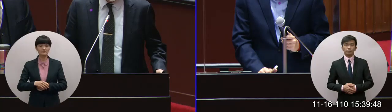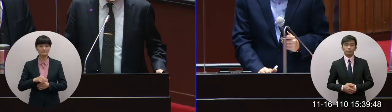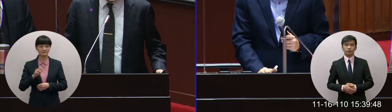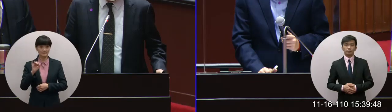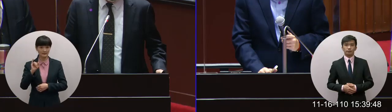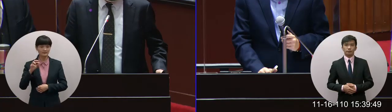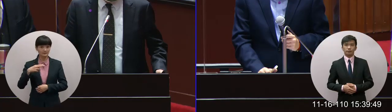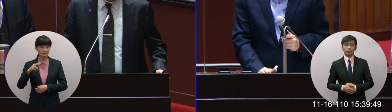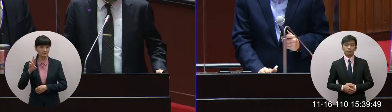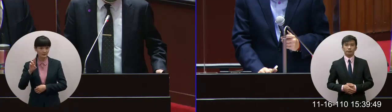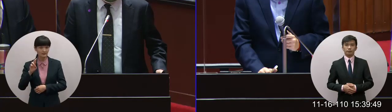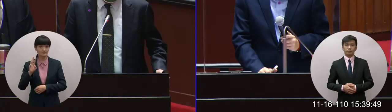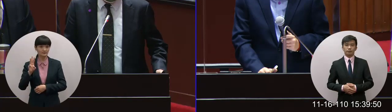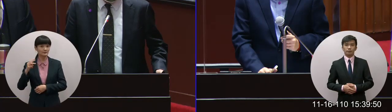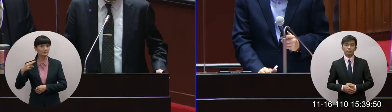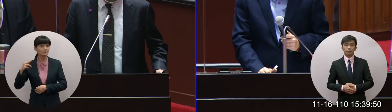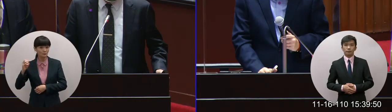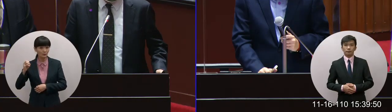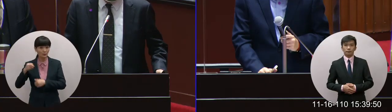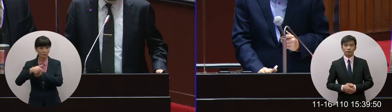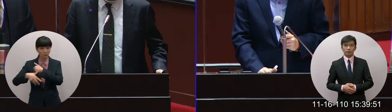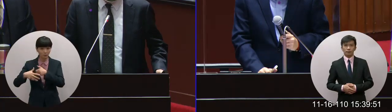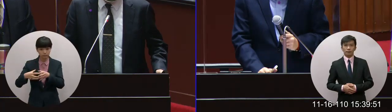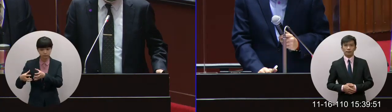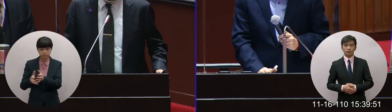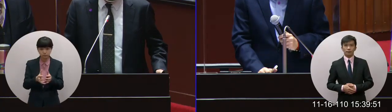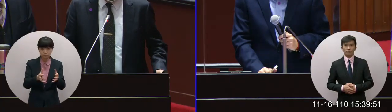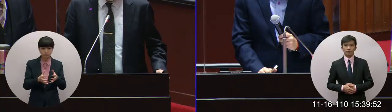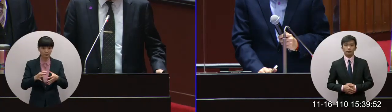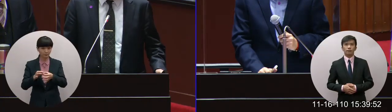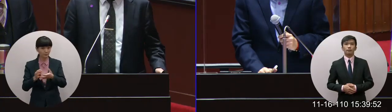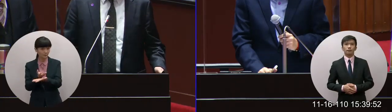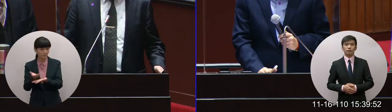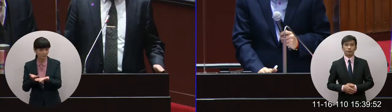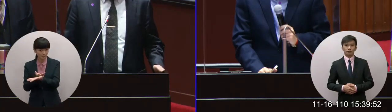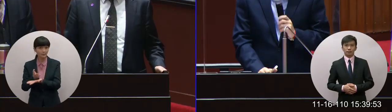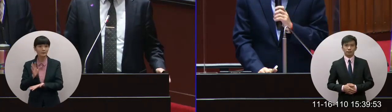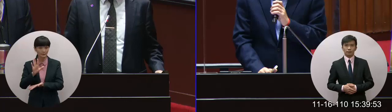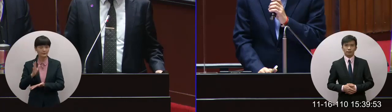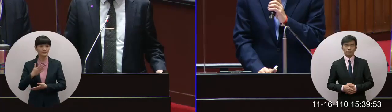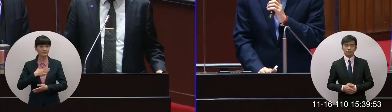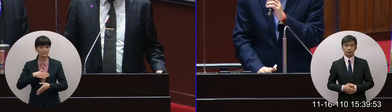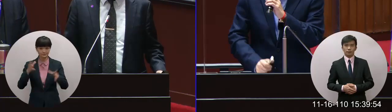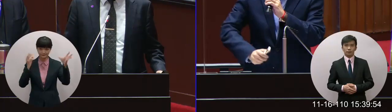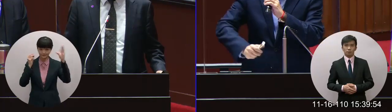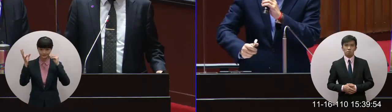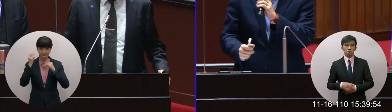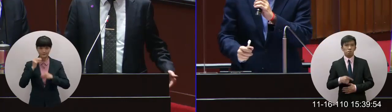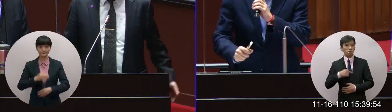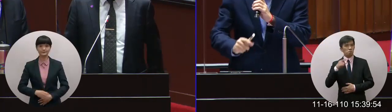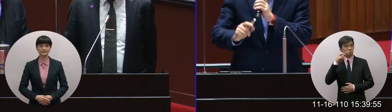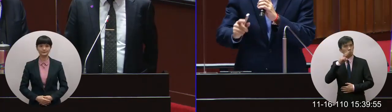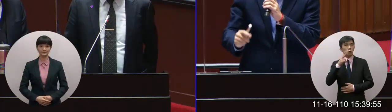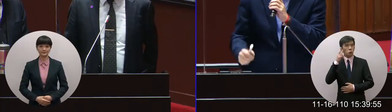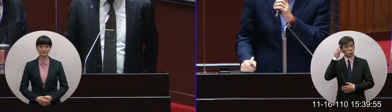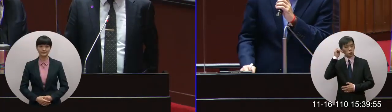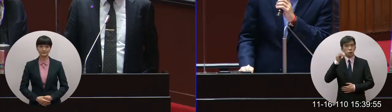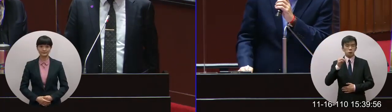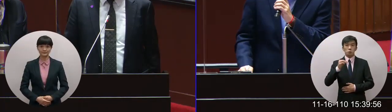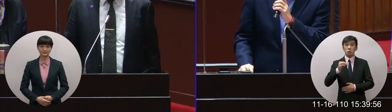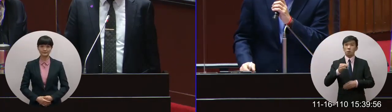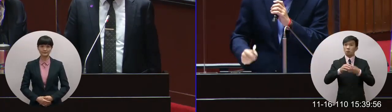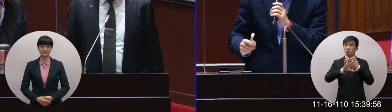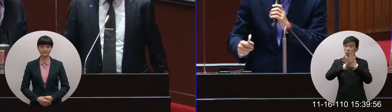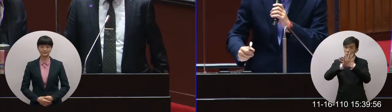HR這樣的管道了解世界的一些疫情的情況我覺得這個國際中的分享